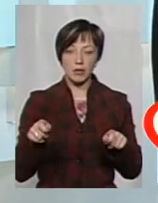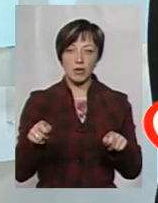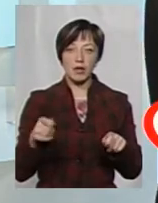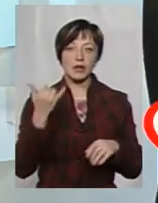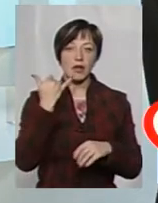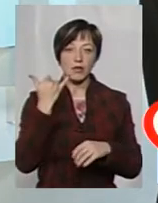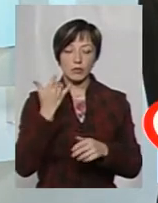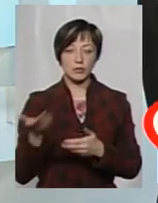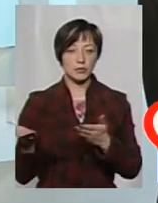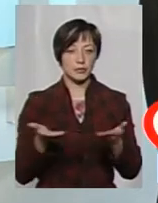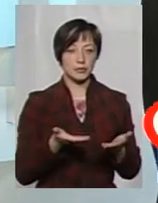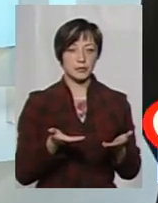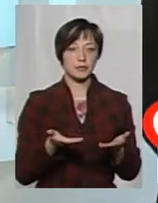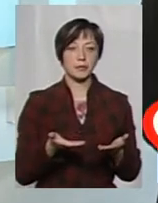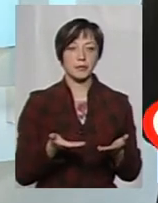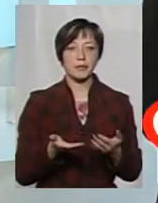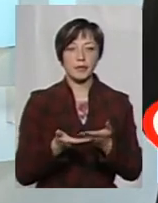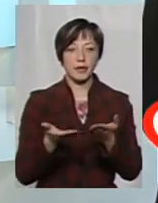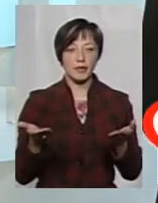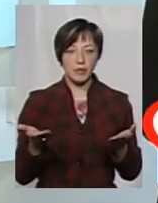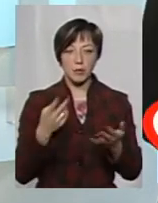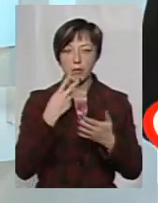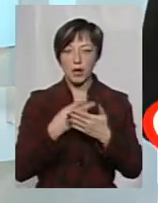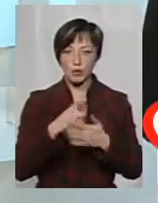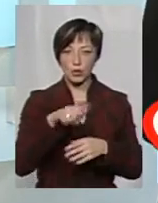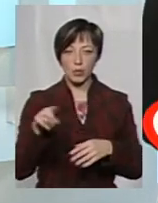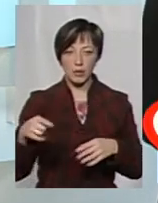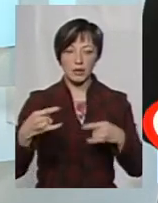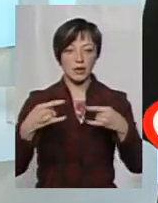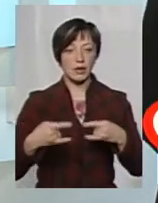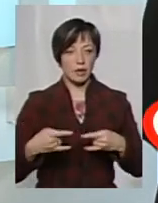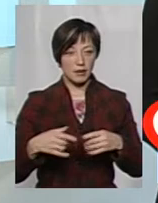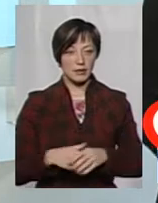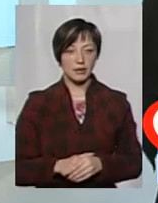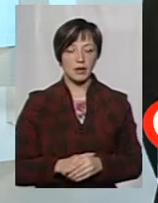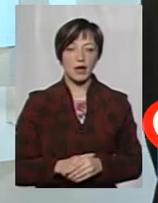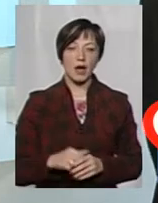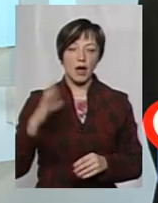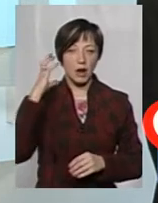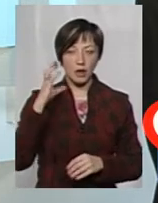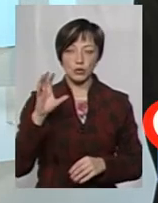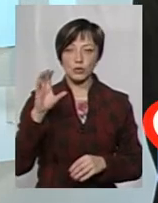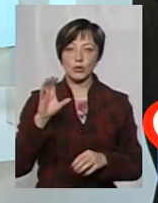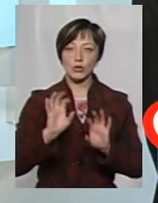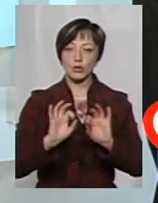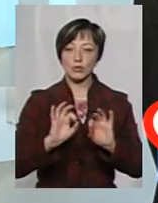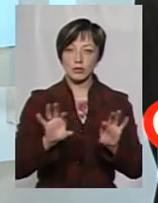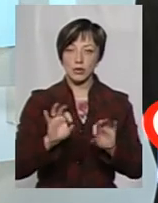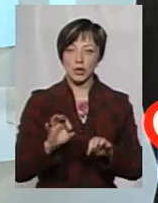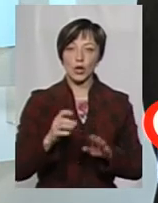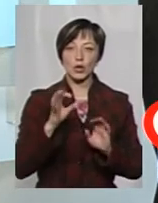телефонних дзвінків. Ви бачите номери на екрані, а для радіослухачів їх озвучу.